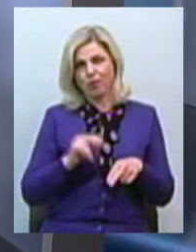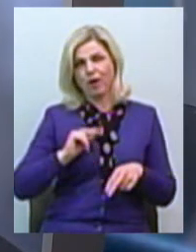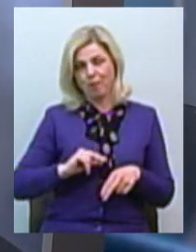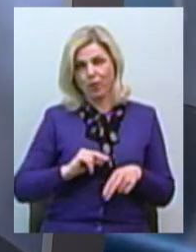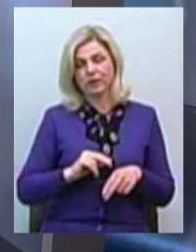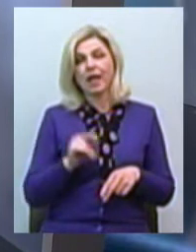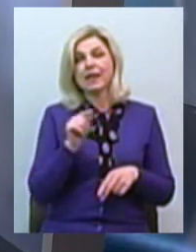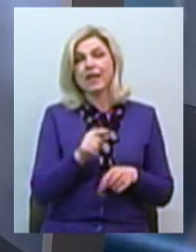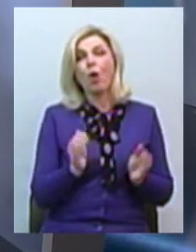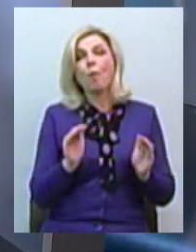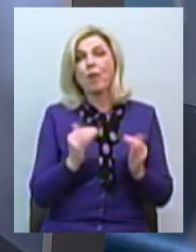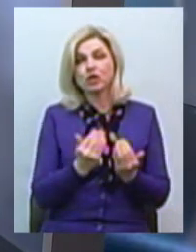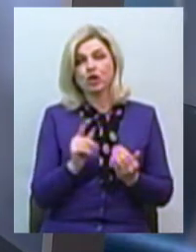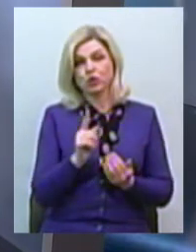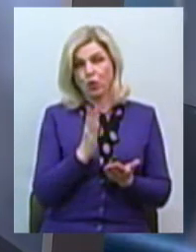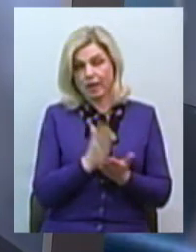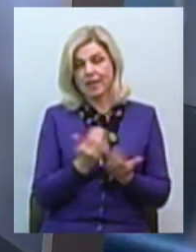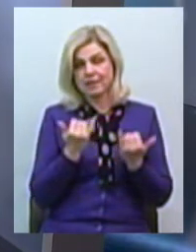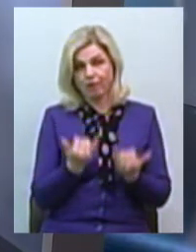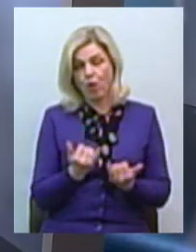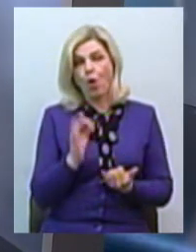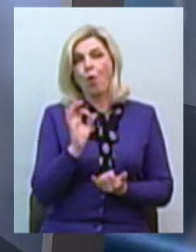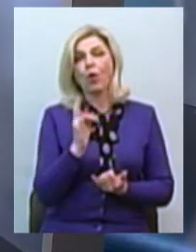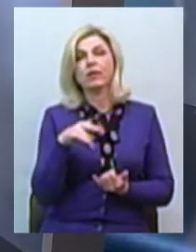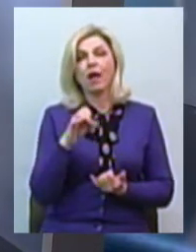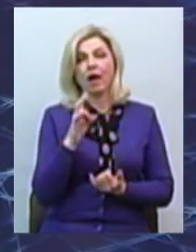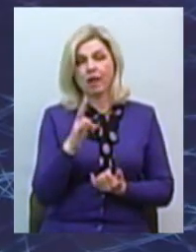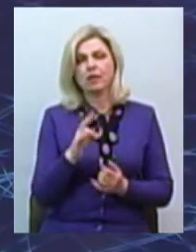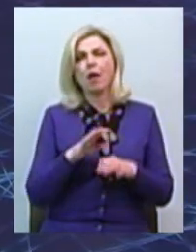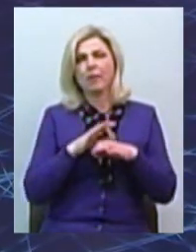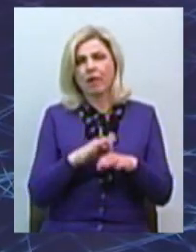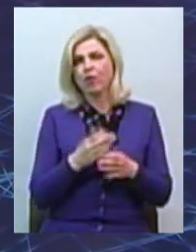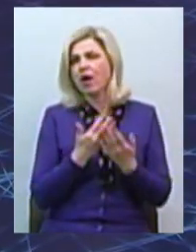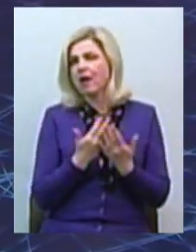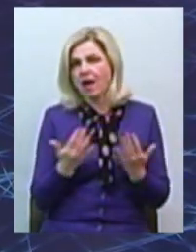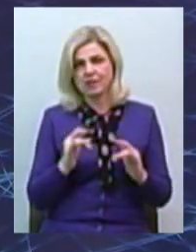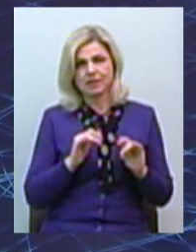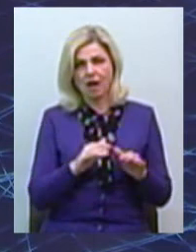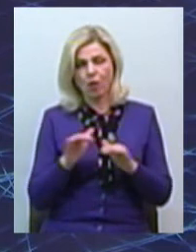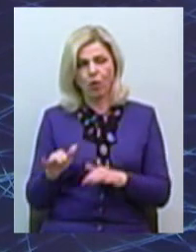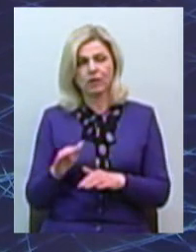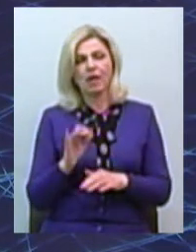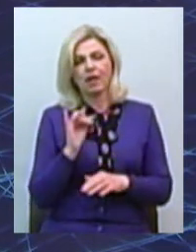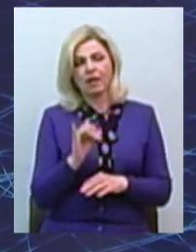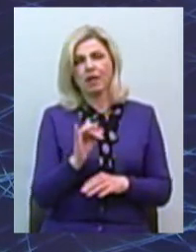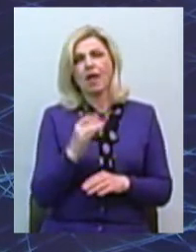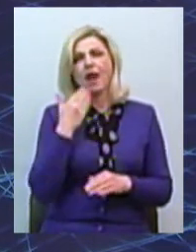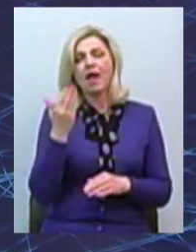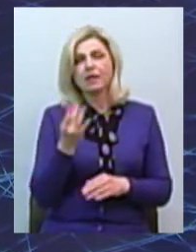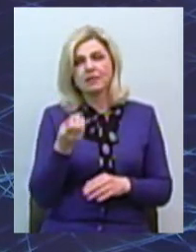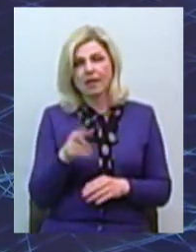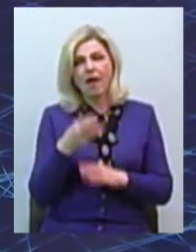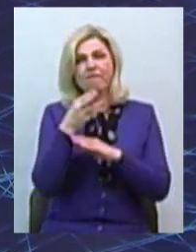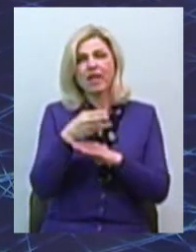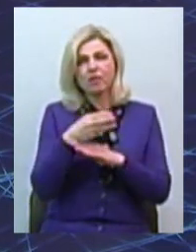ті обмеження, які існують сьогодні. В онлайн-форматі проводяться абсолютно різноманітні заходи. Це і вебінари, і онлайн-лекції, і відео